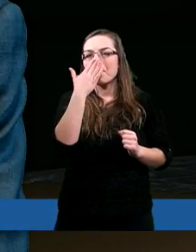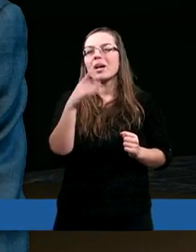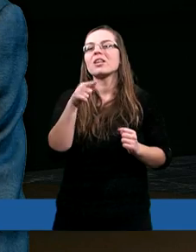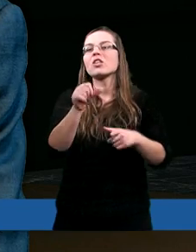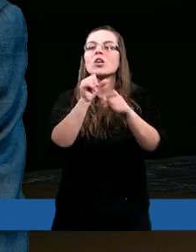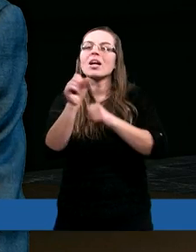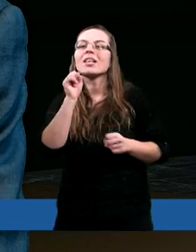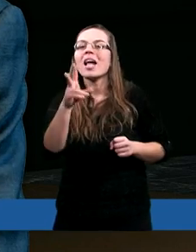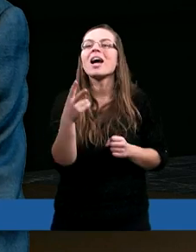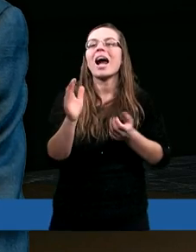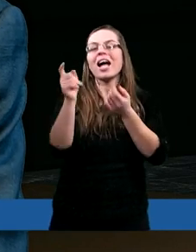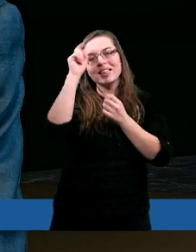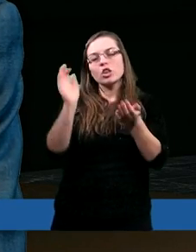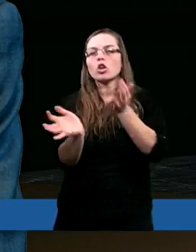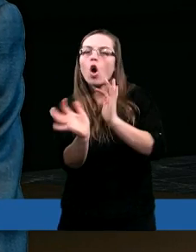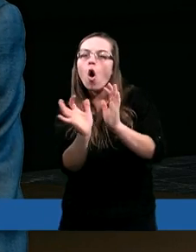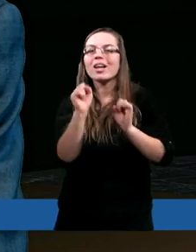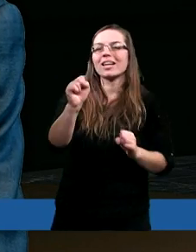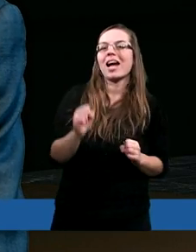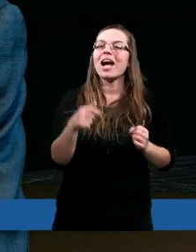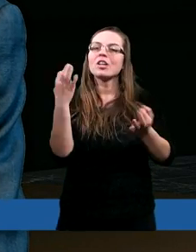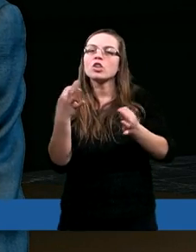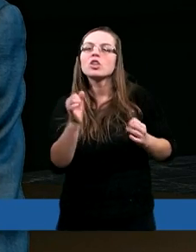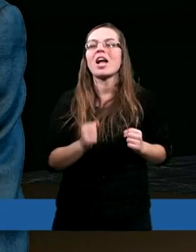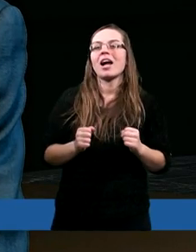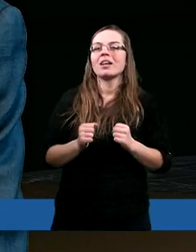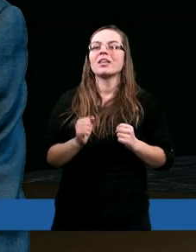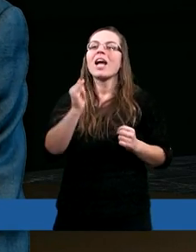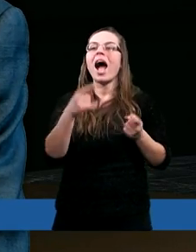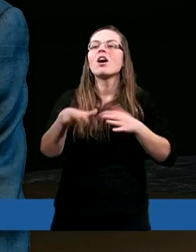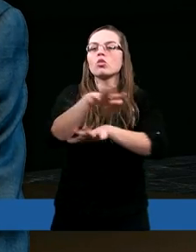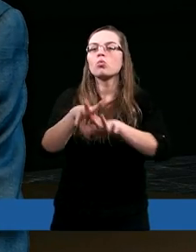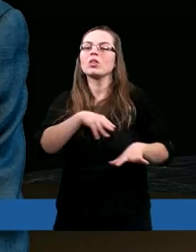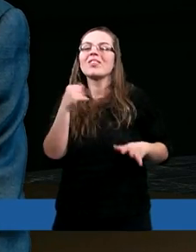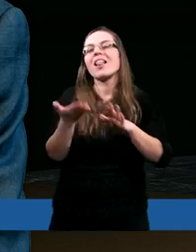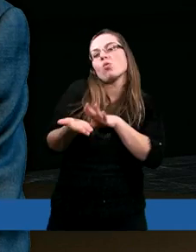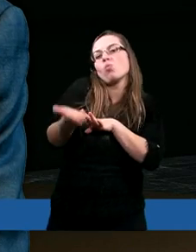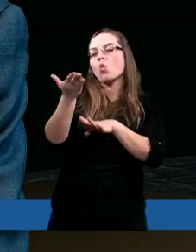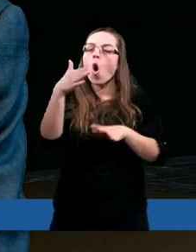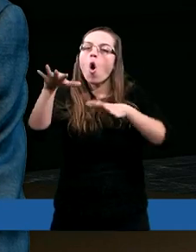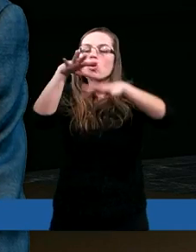to jest ta właśnie taka troska tutaj, jak Duch Święty się unosił